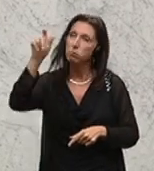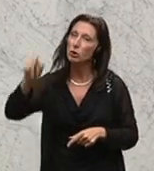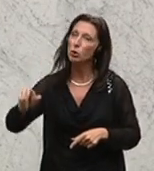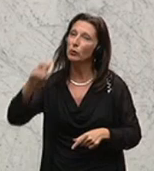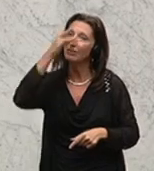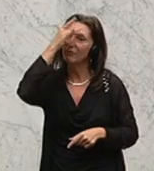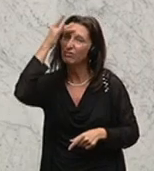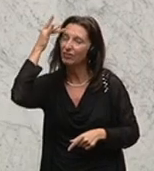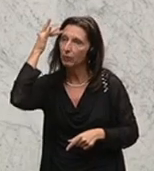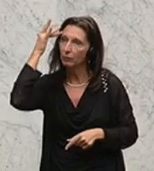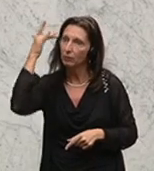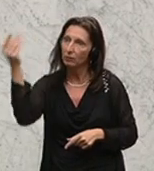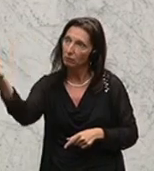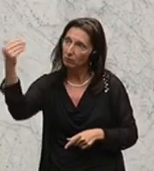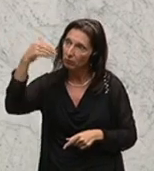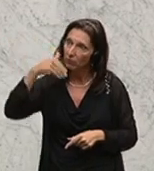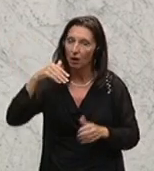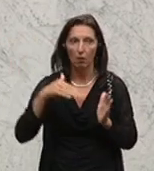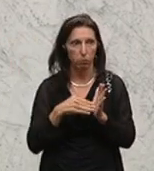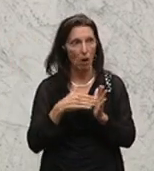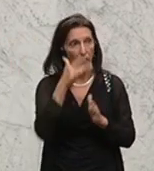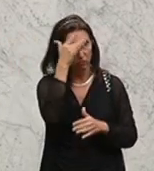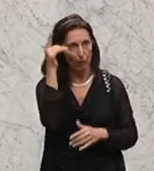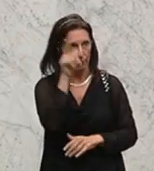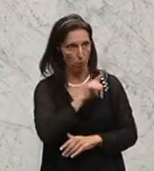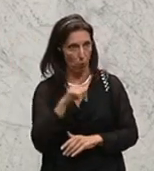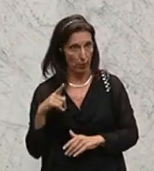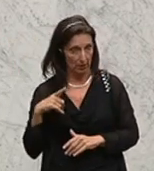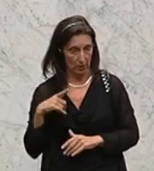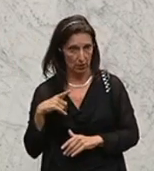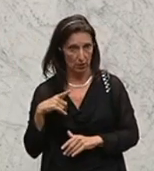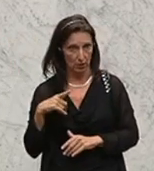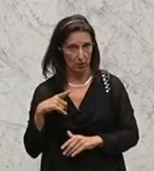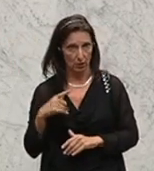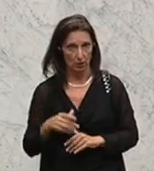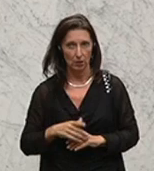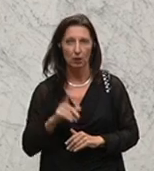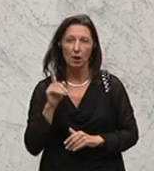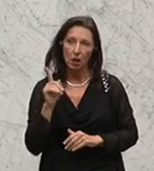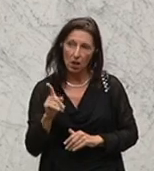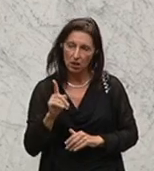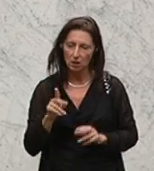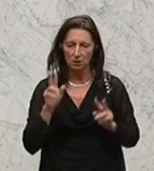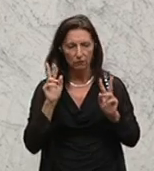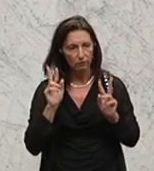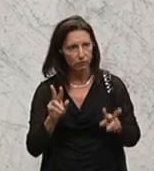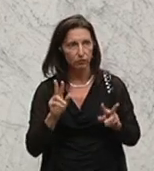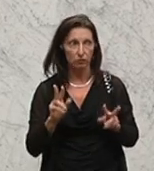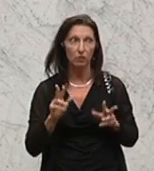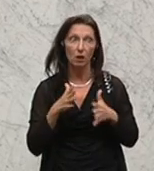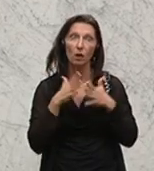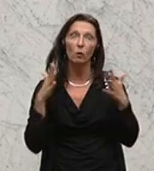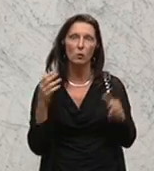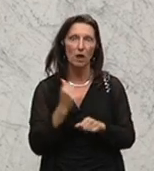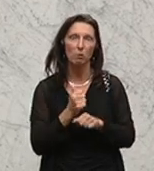fremdenpolizeilich behandelt werden. Und das ist eine äußerst intensive und umfassende Arbeit und auch